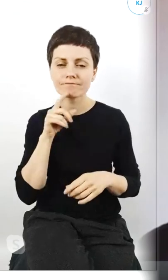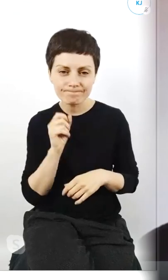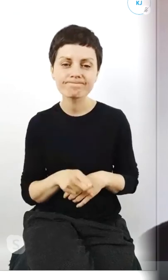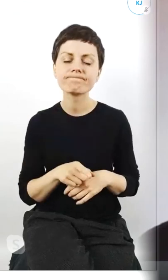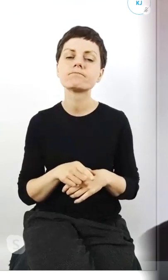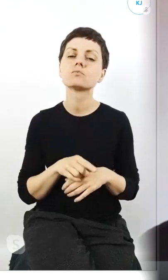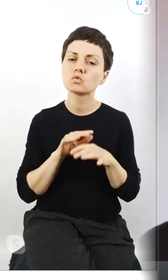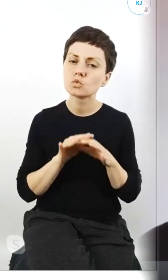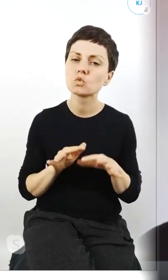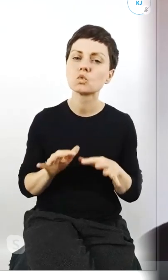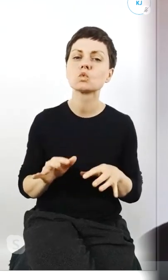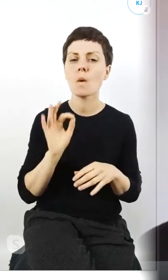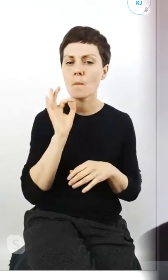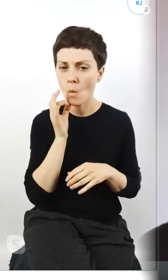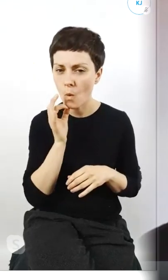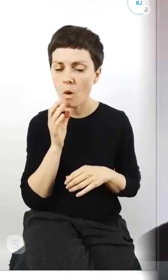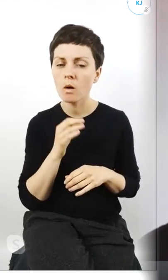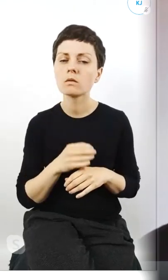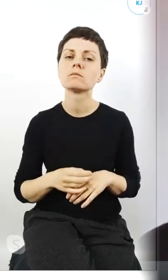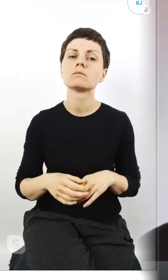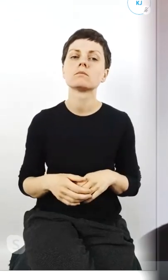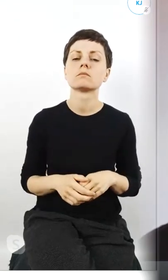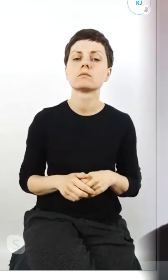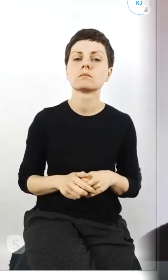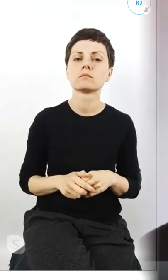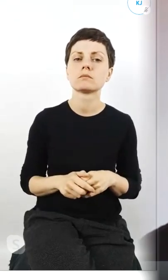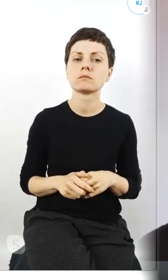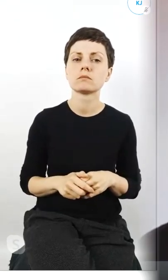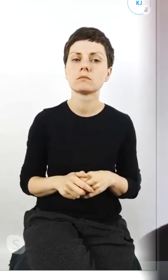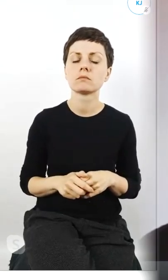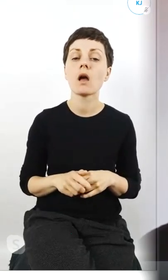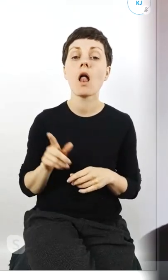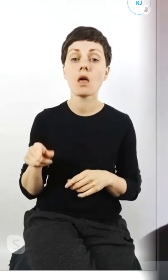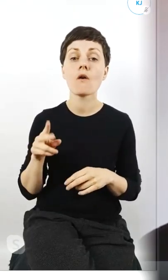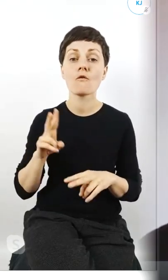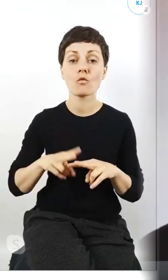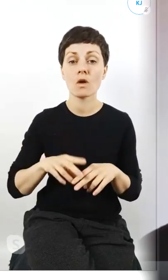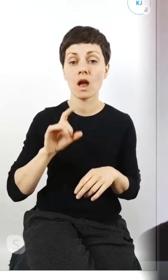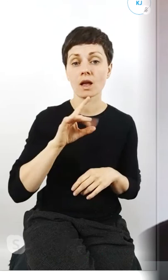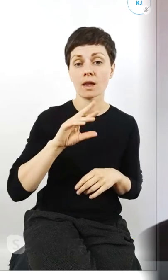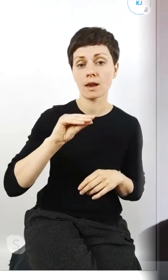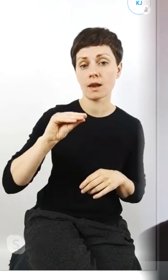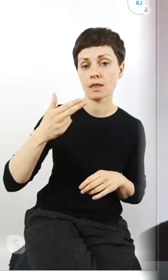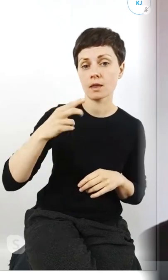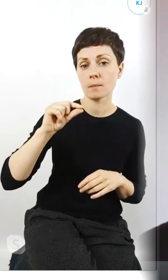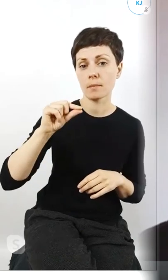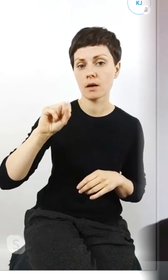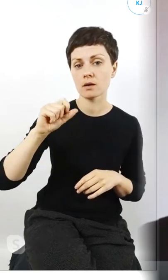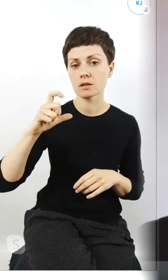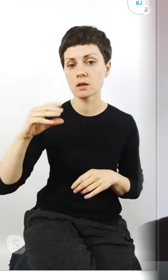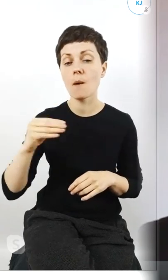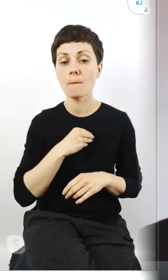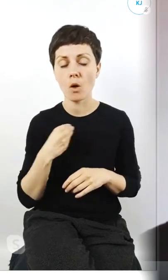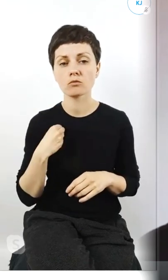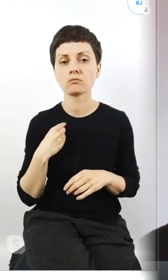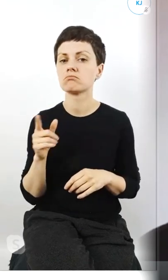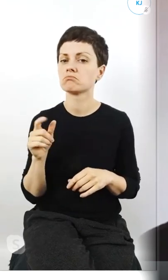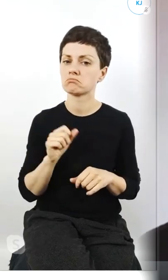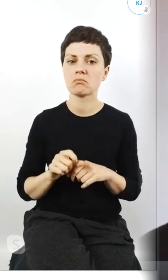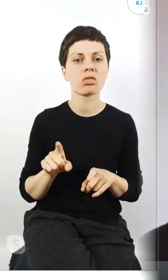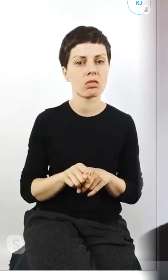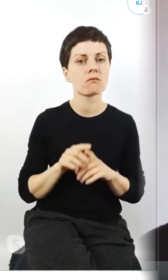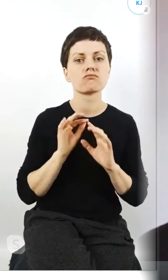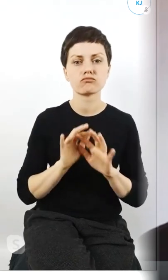również młodych ale chociażby w fundacji Greenpeace Polska jest również dużo